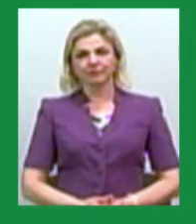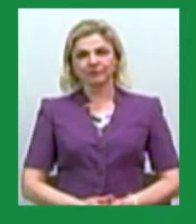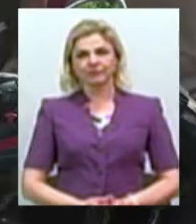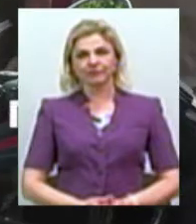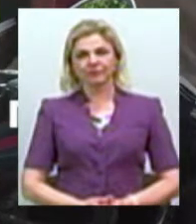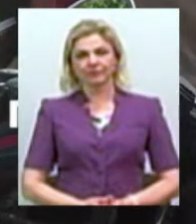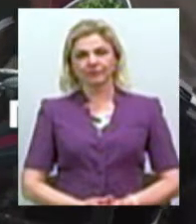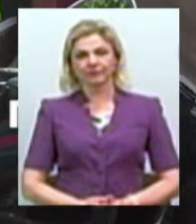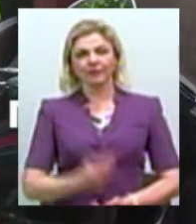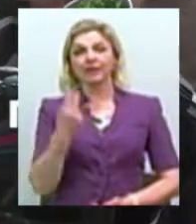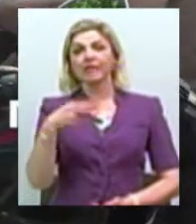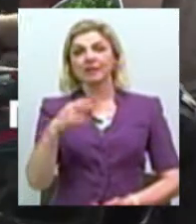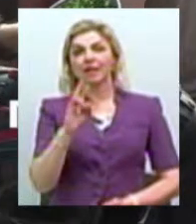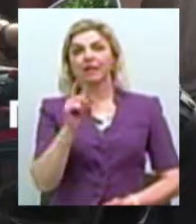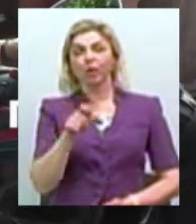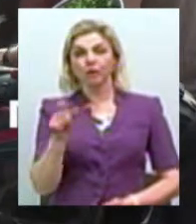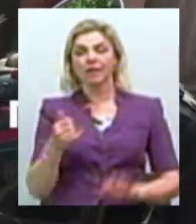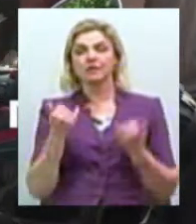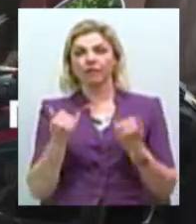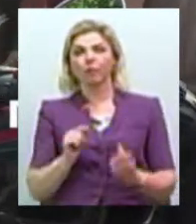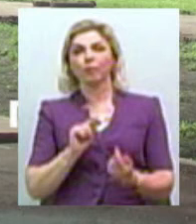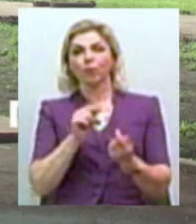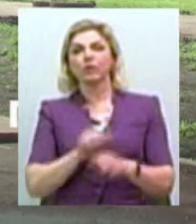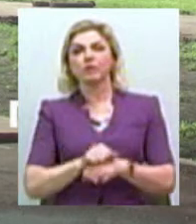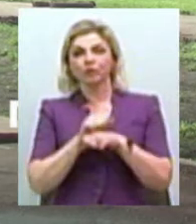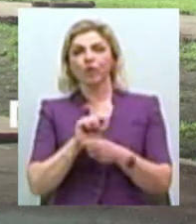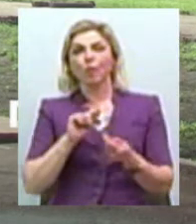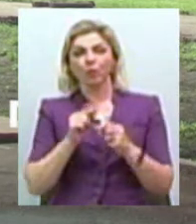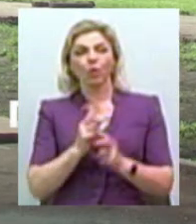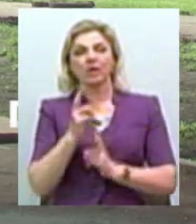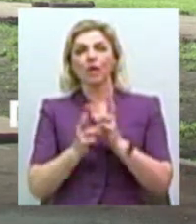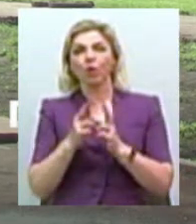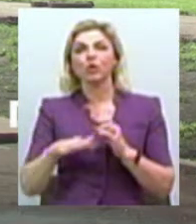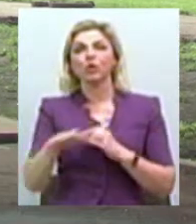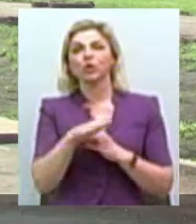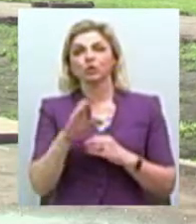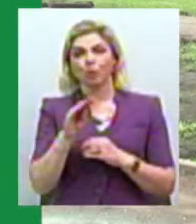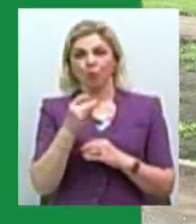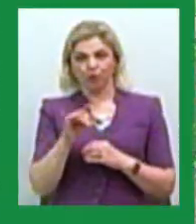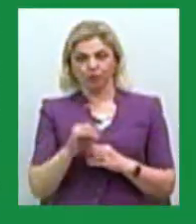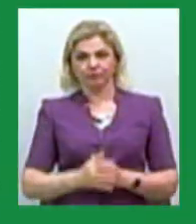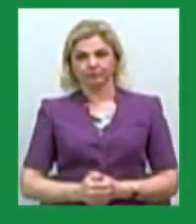20 миколаївців сьогодні протестували проти реконструкції Соборної площі.